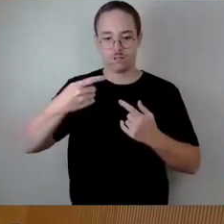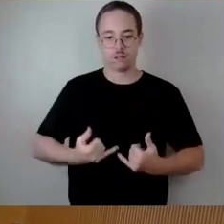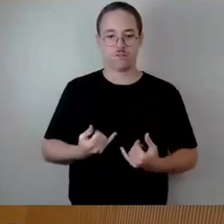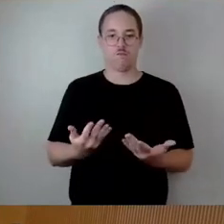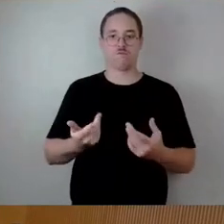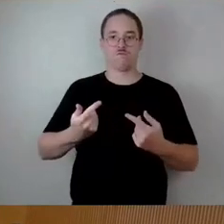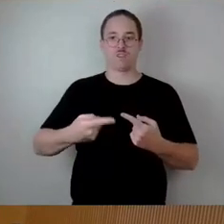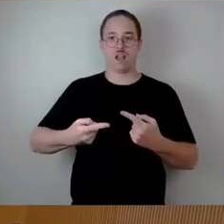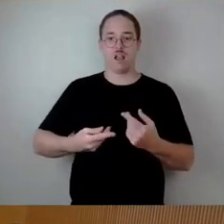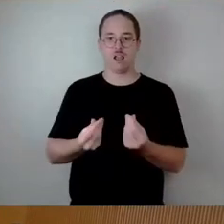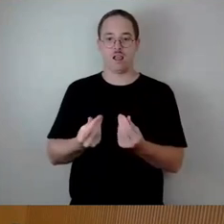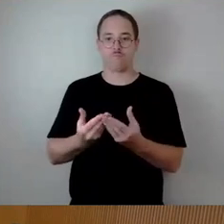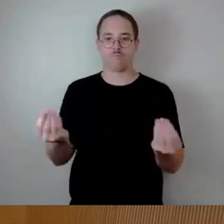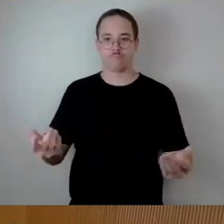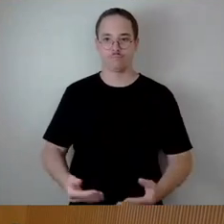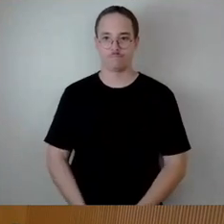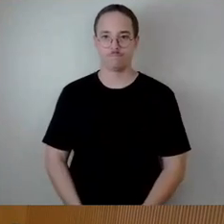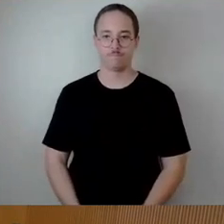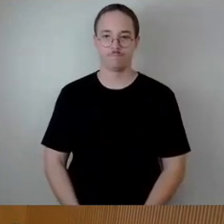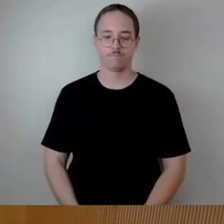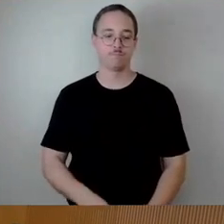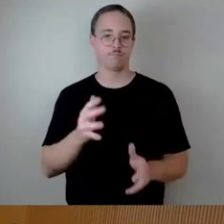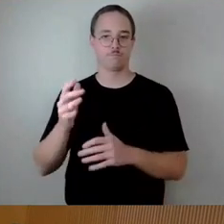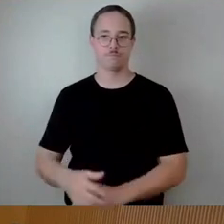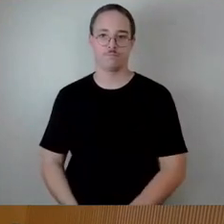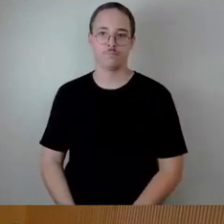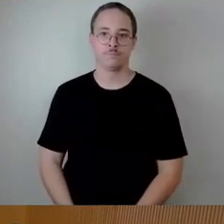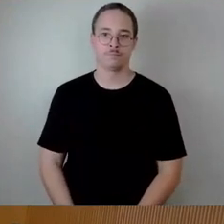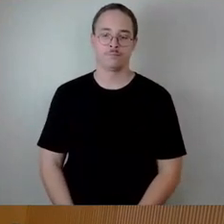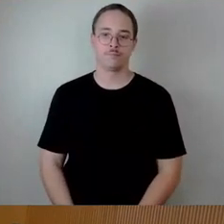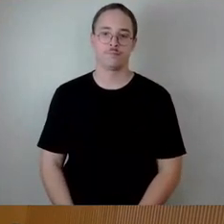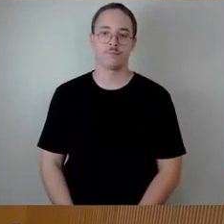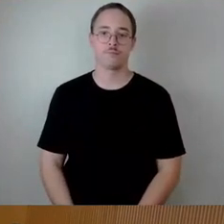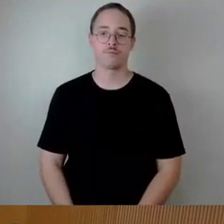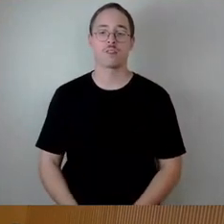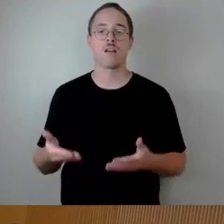Fraktion Die Linke, das Wort gewünscht. Herr Kießling, bitte.